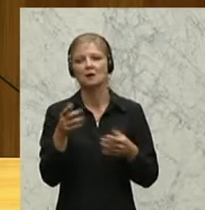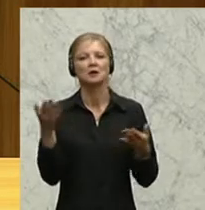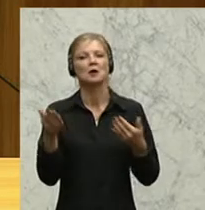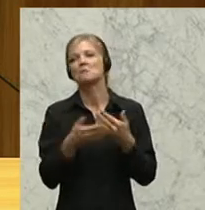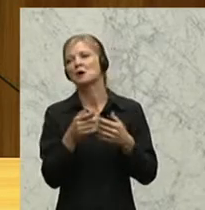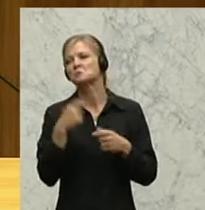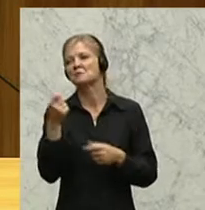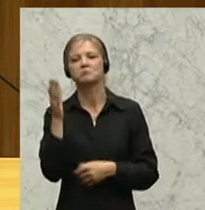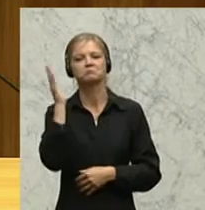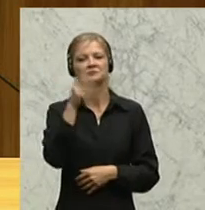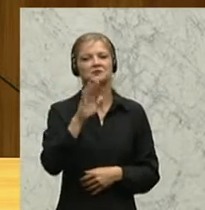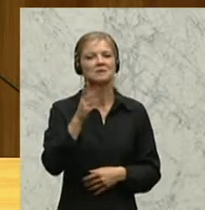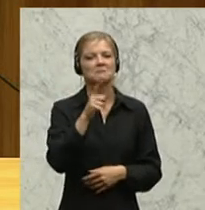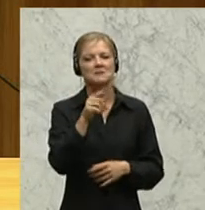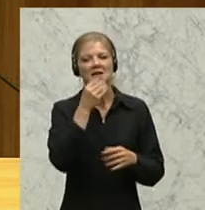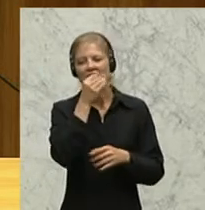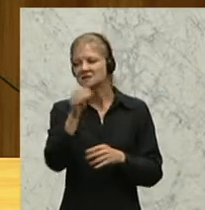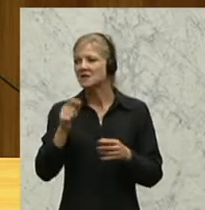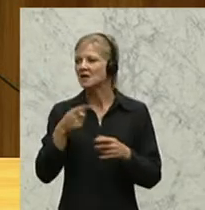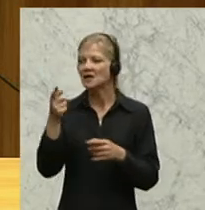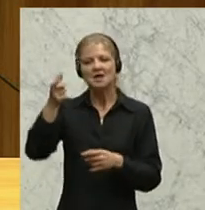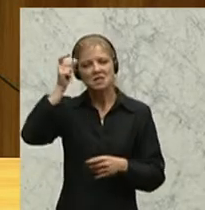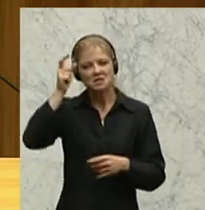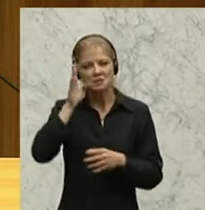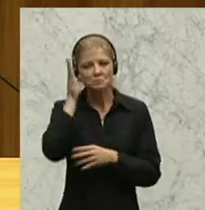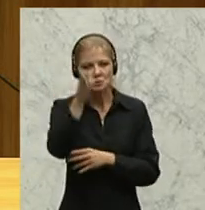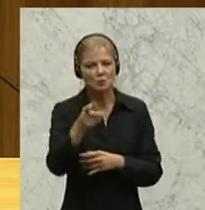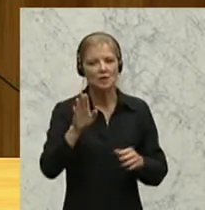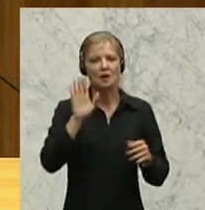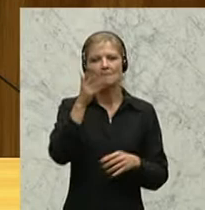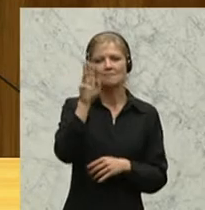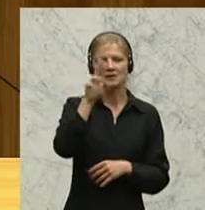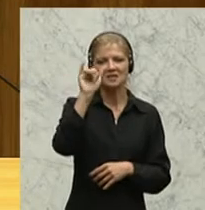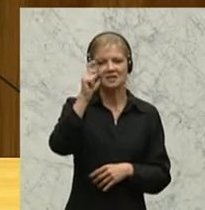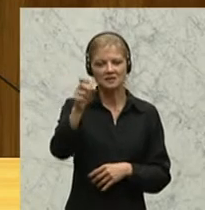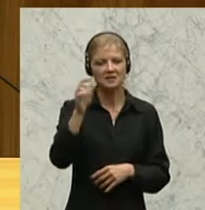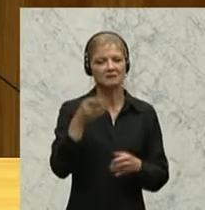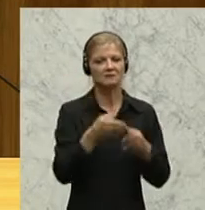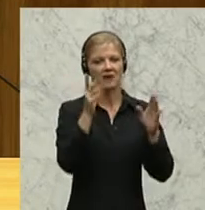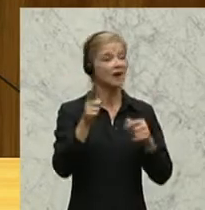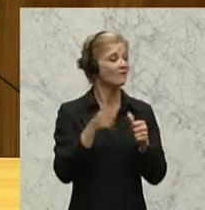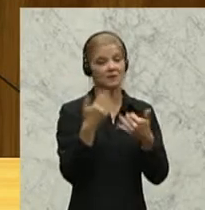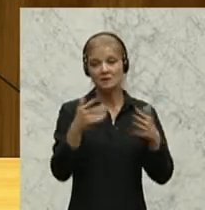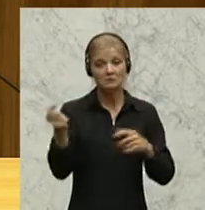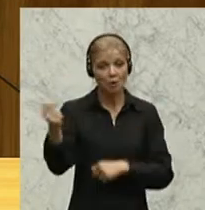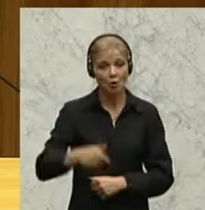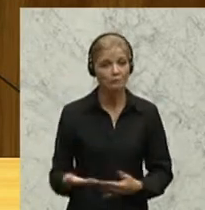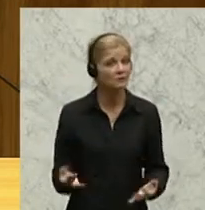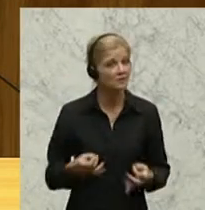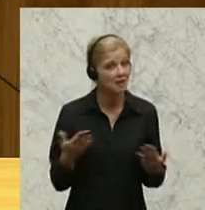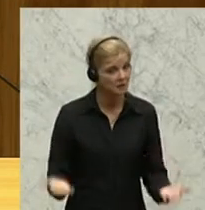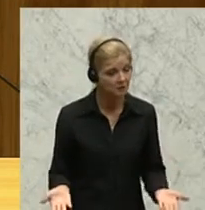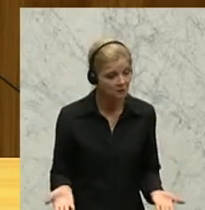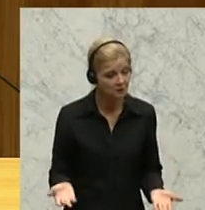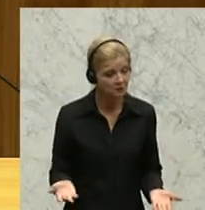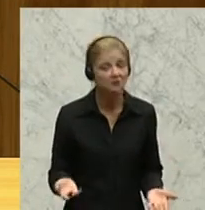die nach Kitzbühel fahren, die ins Brixental fahren, die nach Wörding fahren, wenn die nicht mehr kommen, weil die, die